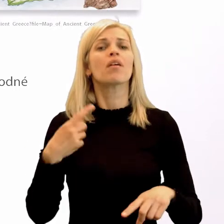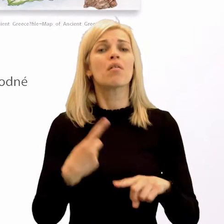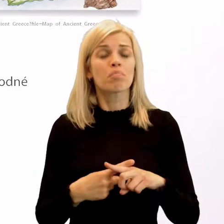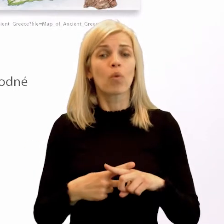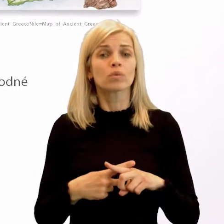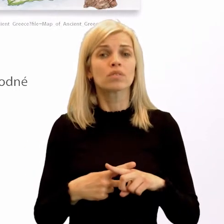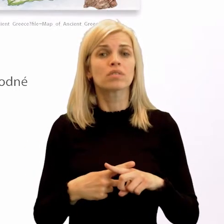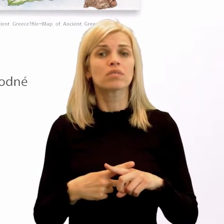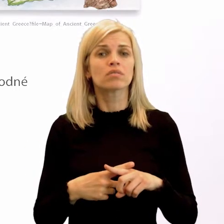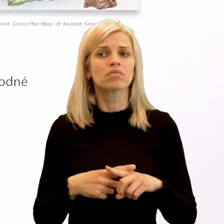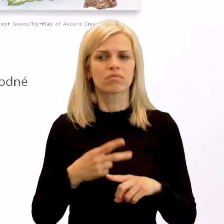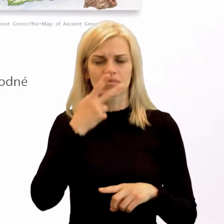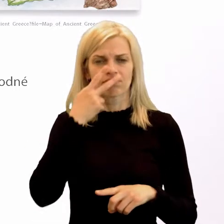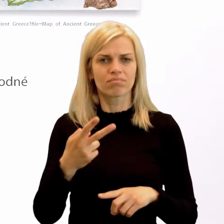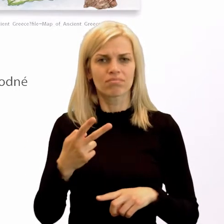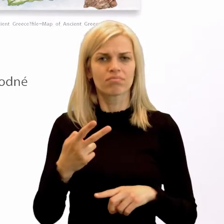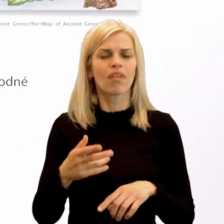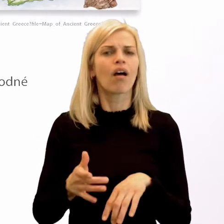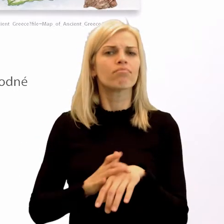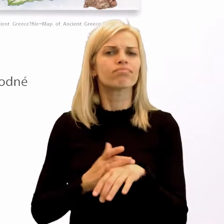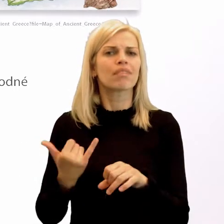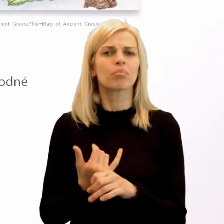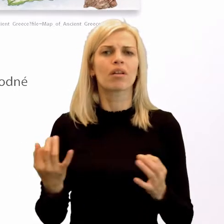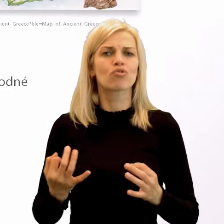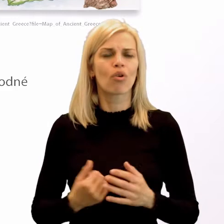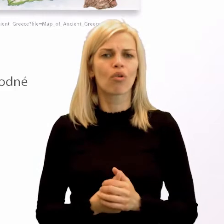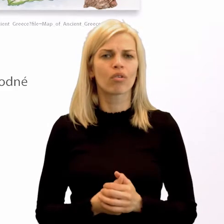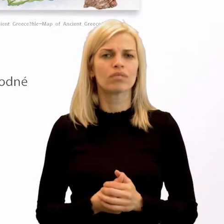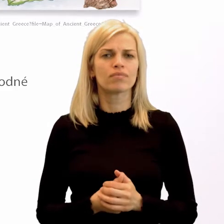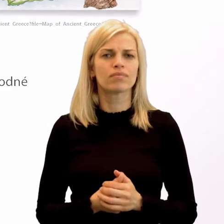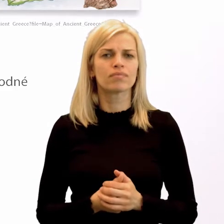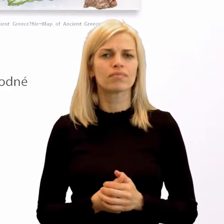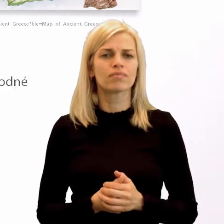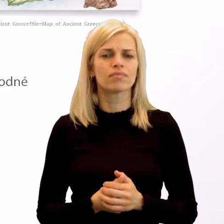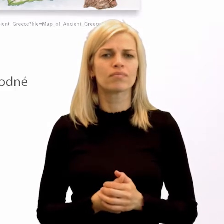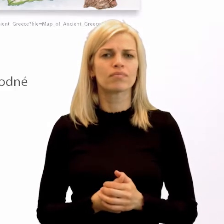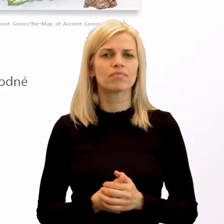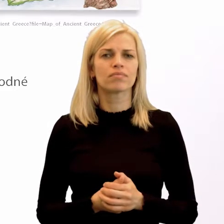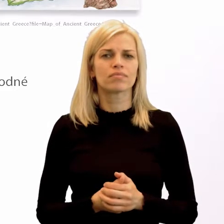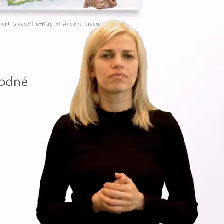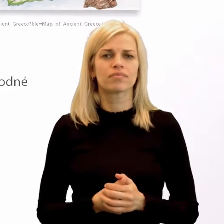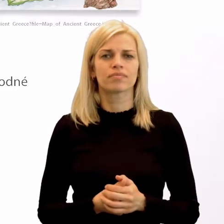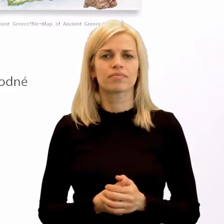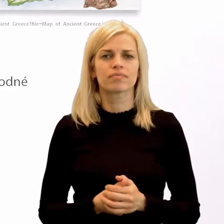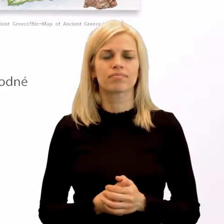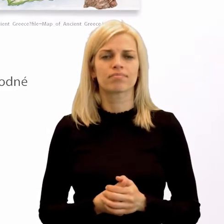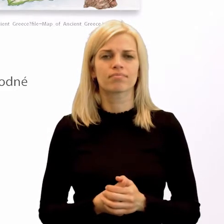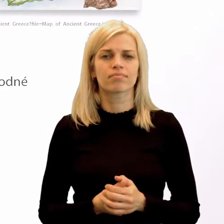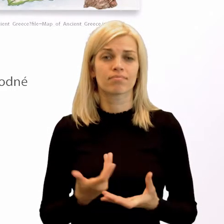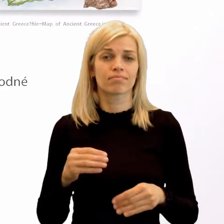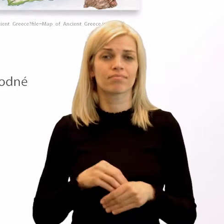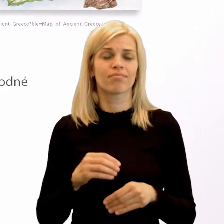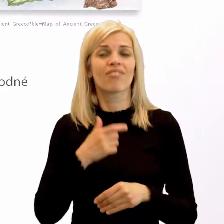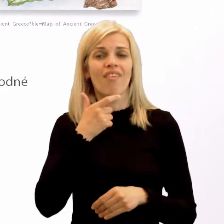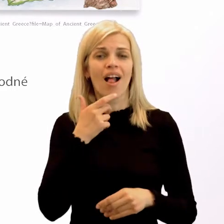Tí bystrí možno, že si všimnú, že na území Grécka ešte niečo chýba. Čo to bude? Áno, je to